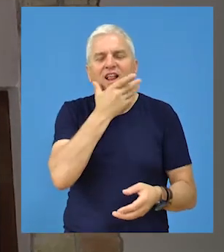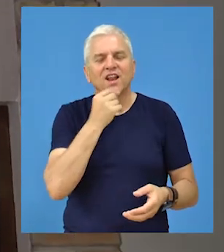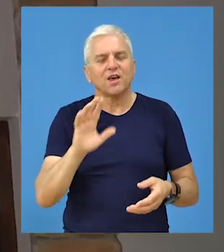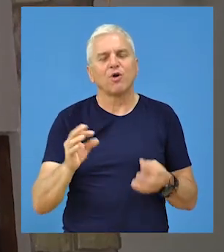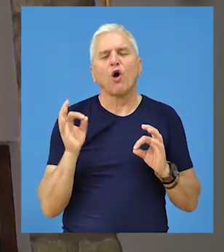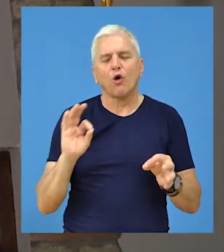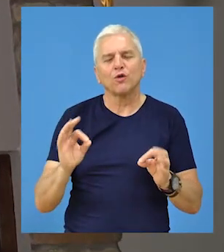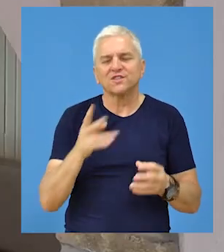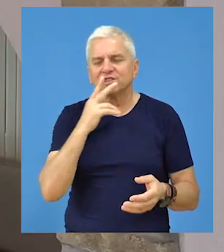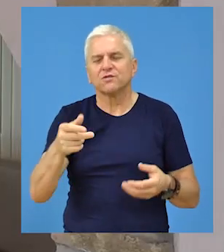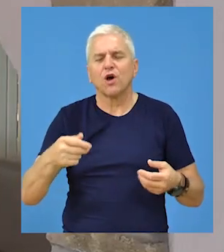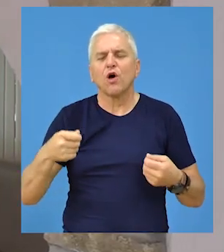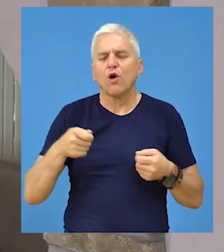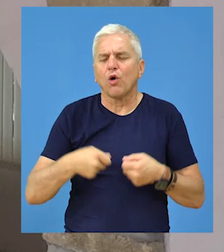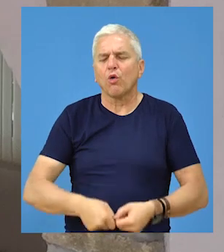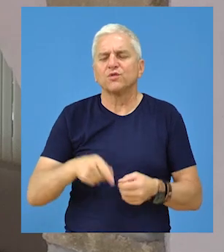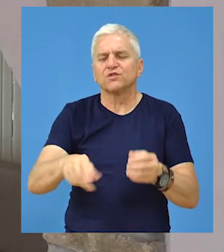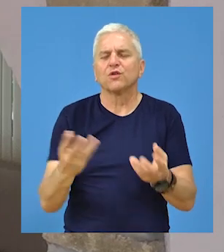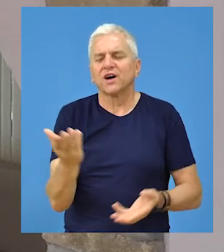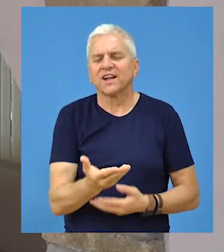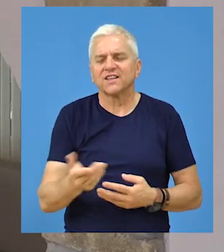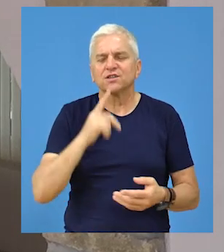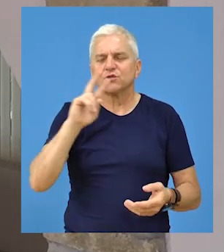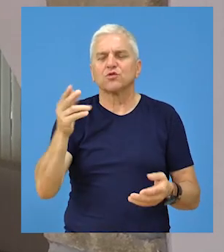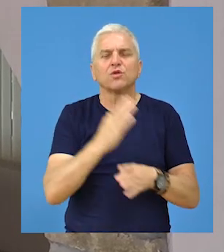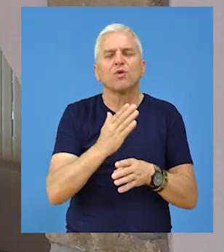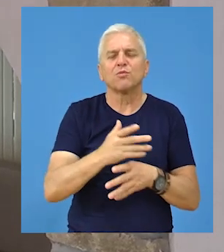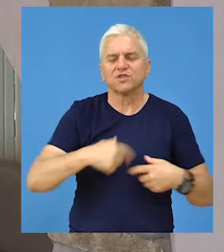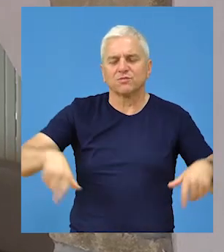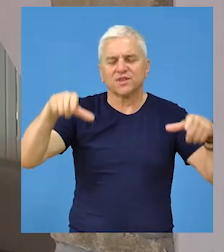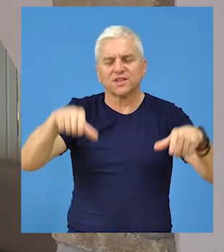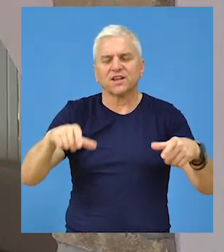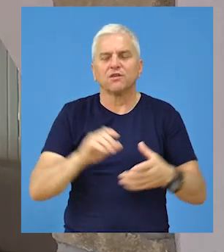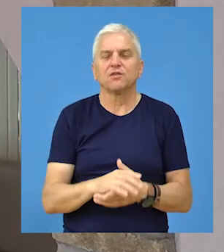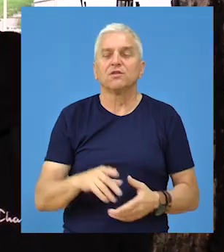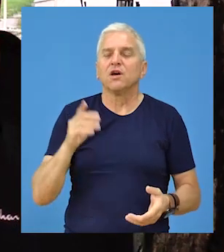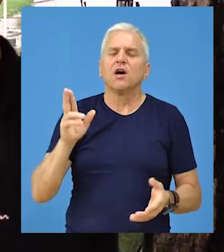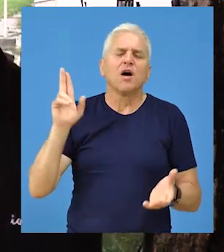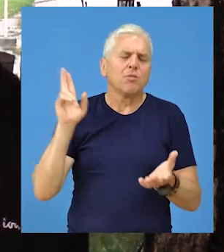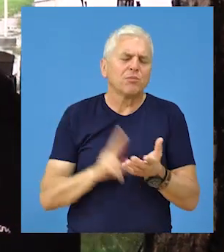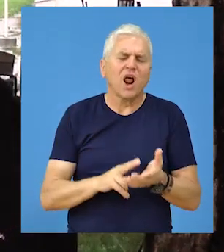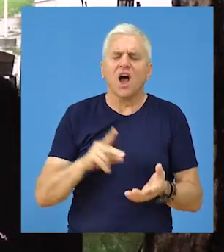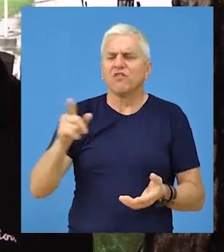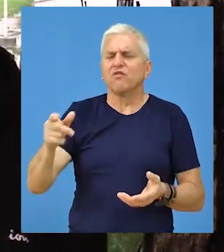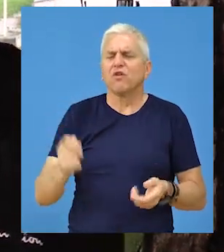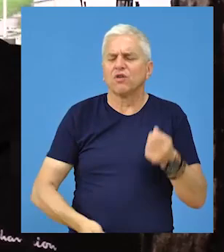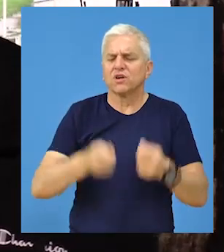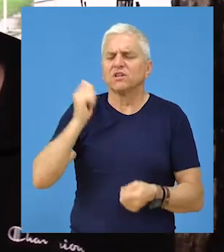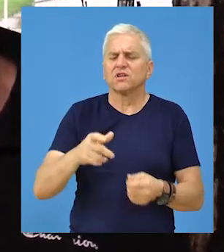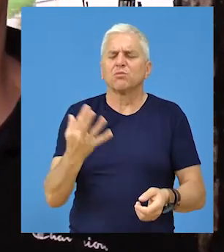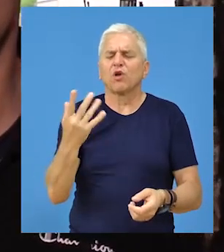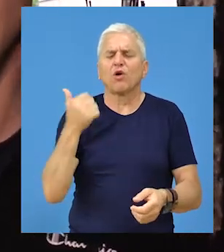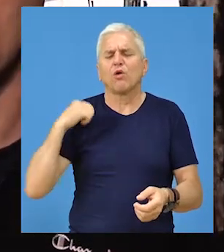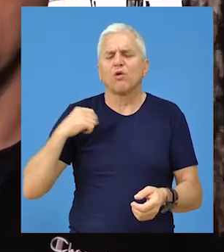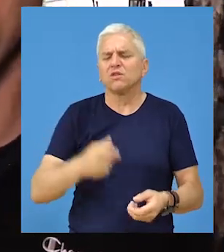prijatnije i ugodnije osjećaju kako u klupskom restoranu i s plačionicama tako i na drugim pomoćnim objektima. Jedno pravo krečenje je urađeno